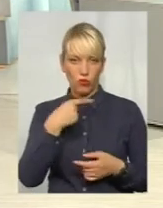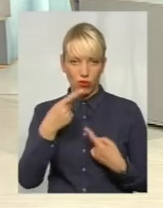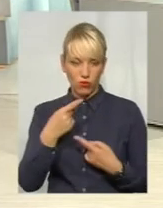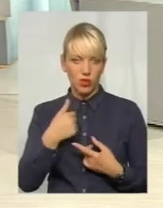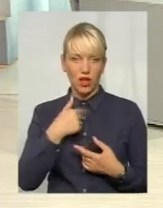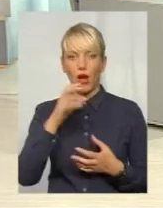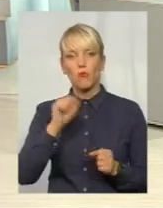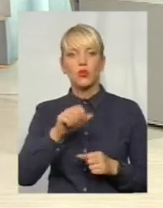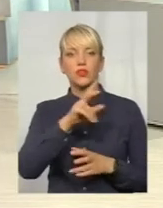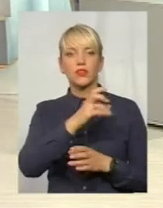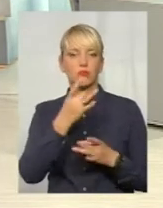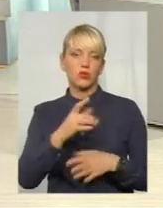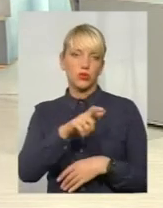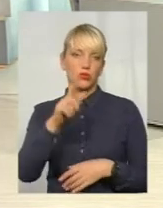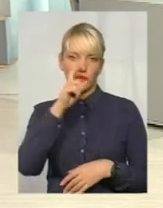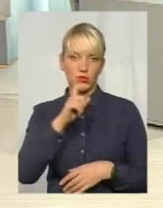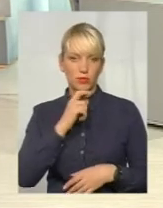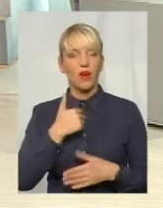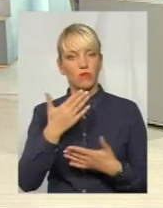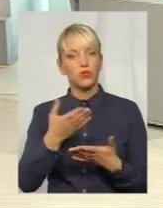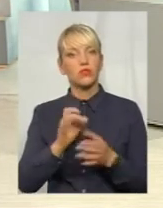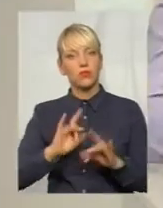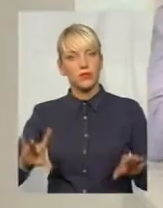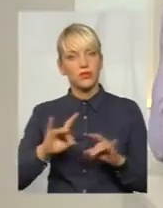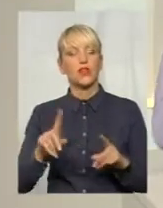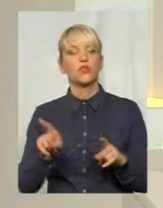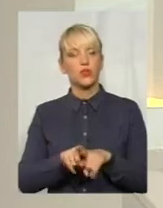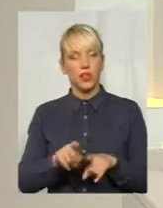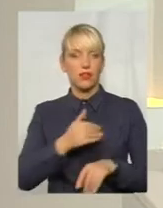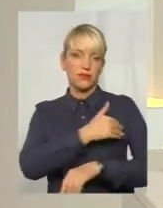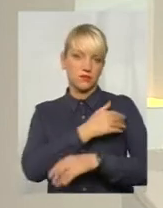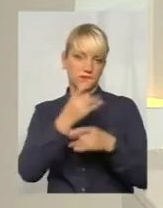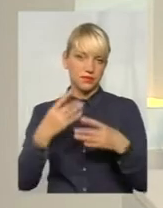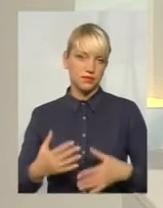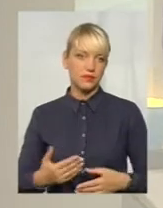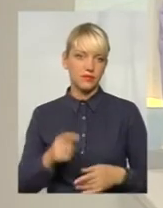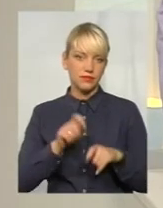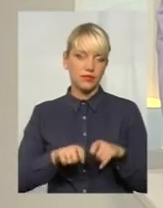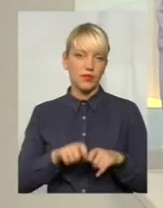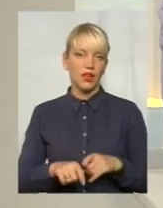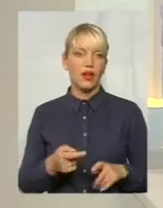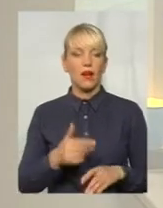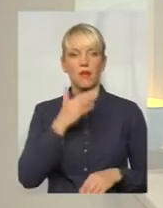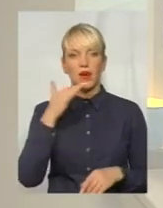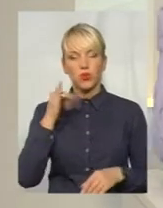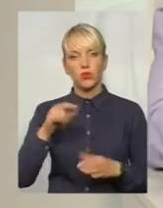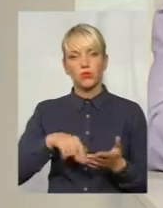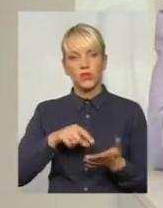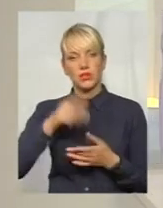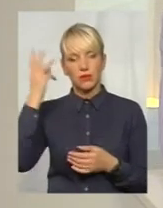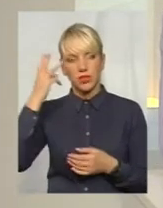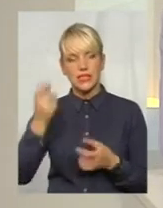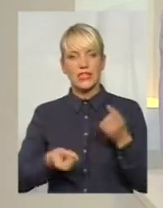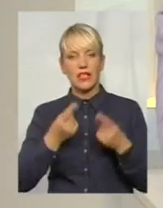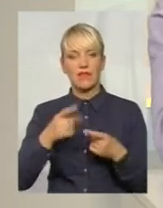І все ж таки, знову ж таки, якщо аналізувати про те, що говорить в Малинському, говорить багато, що в нас з'являються